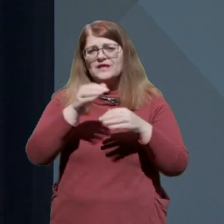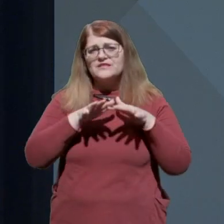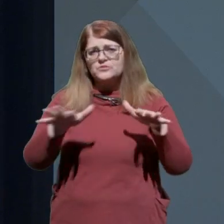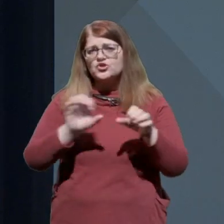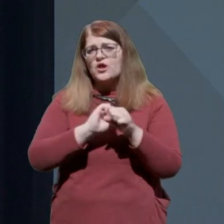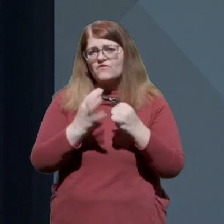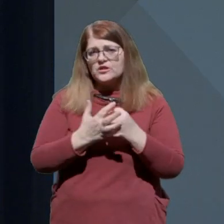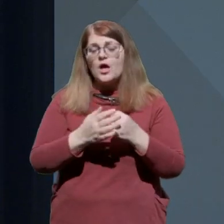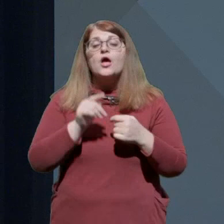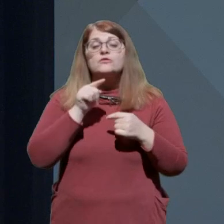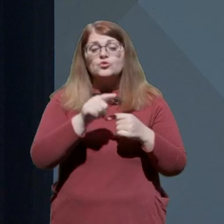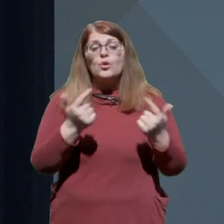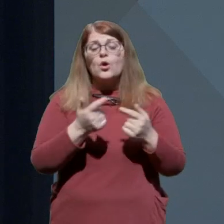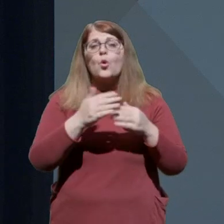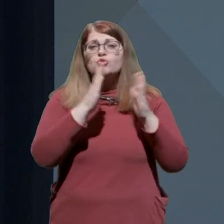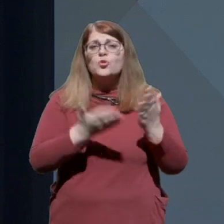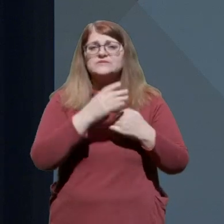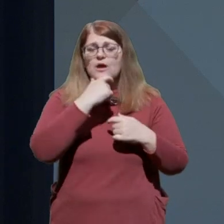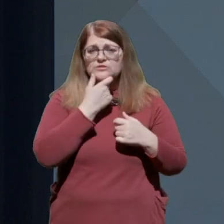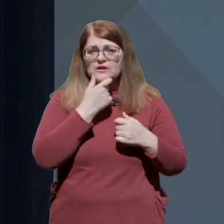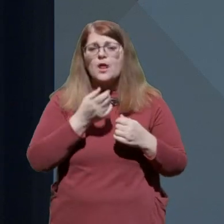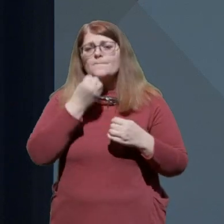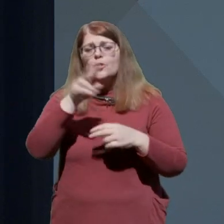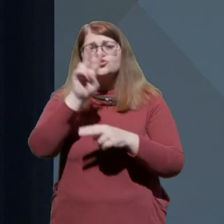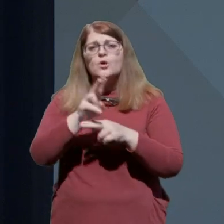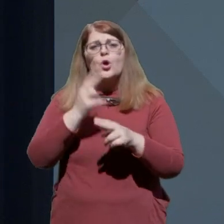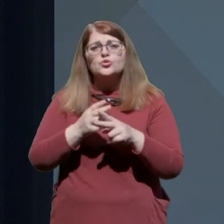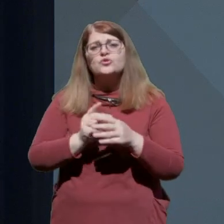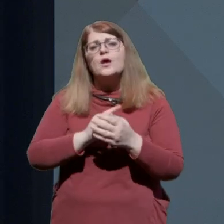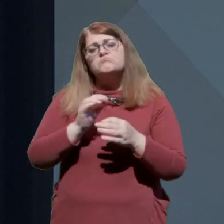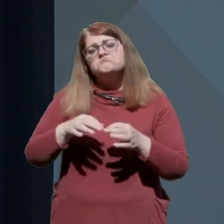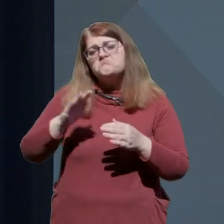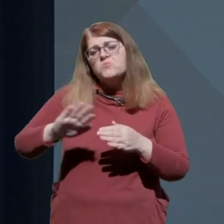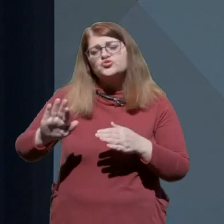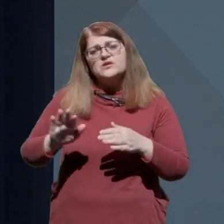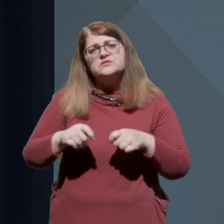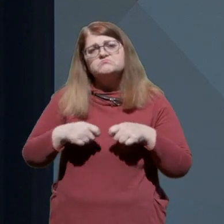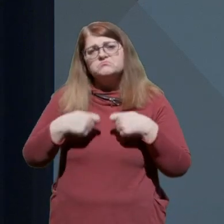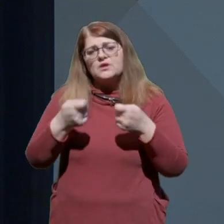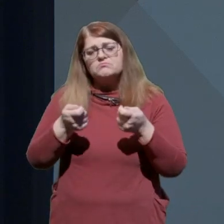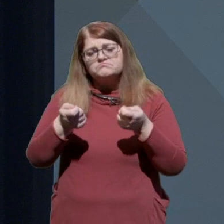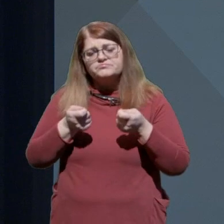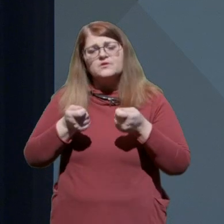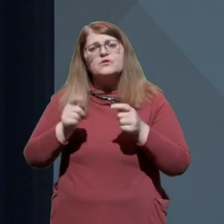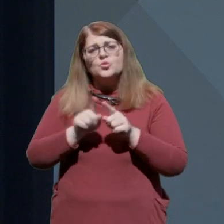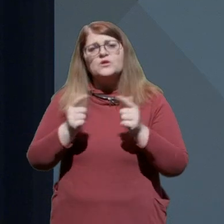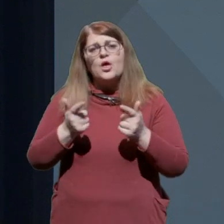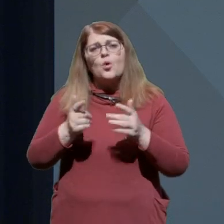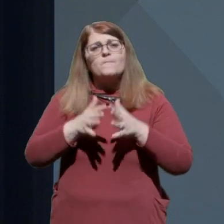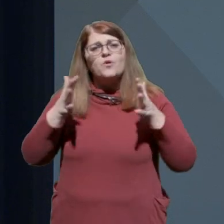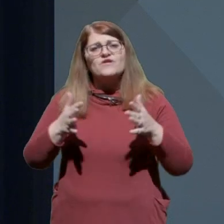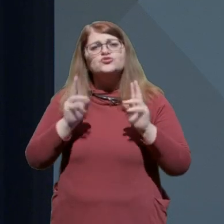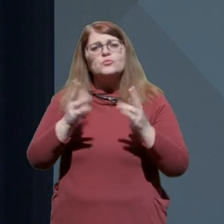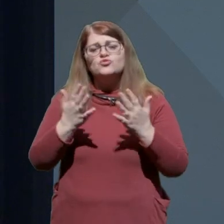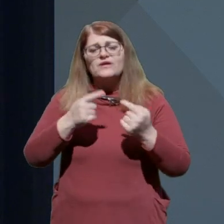in boljšemu nadzoru okužb s časom usprostiti nekatere omejitve gibanja. Vendar se